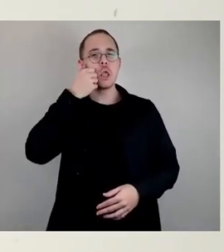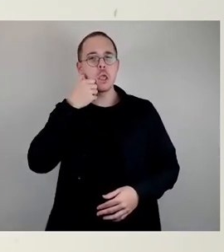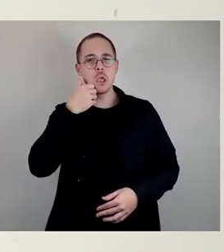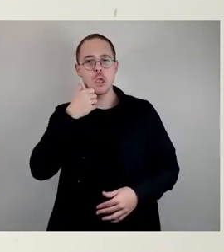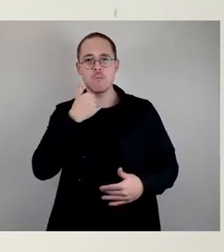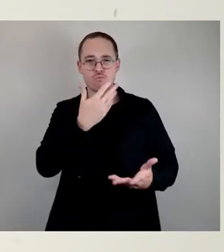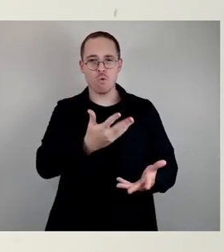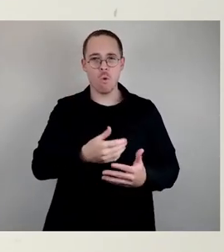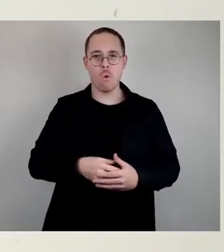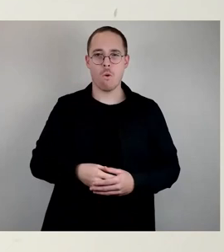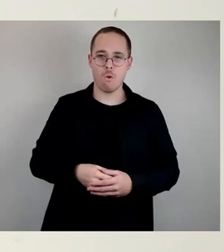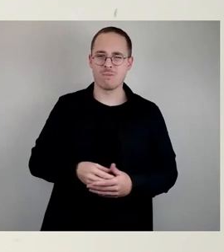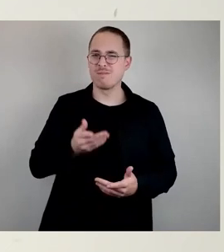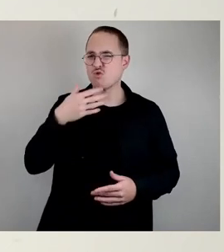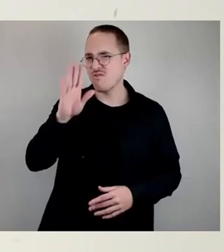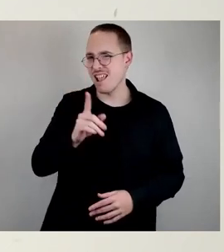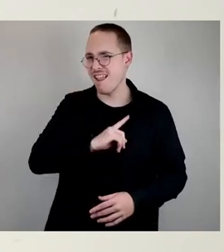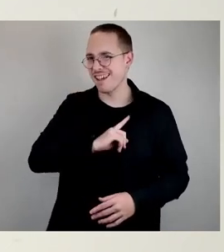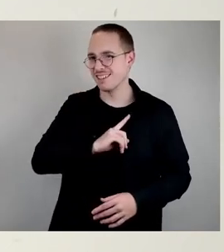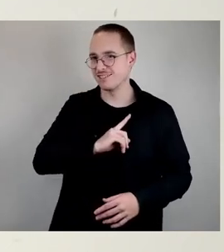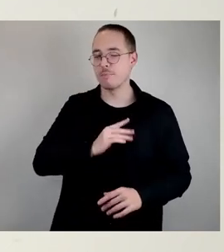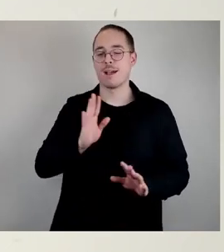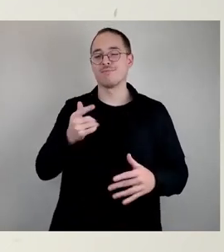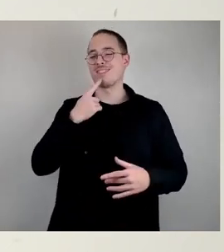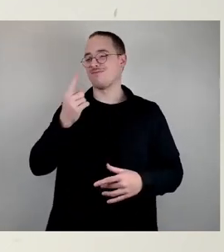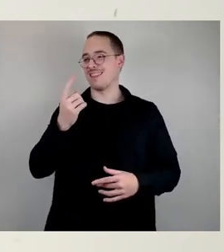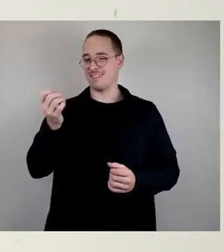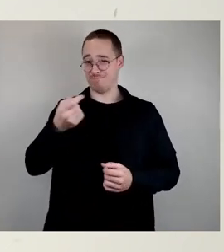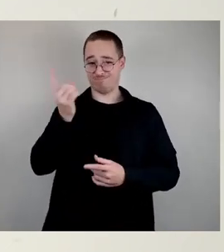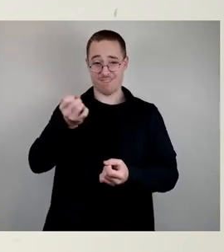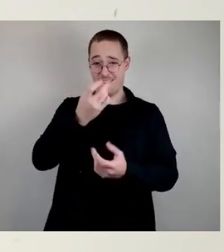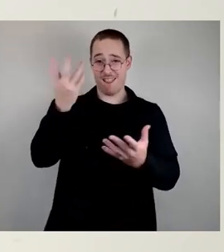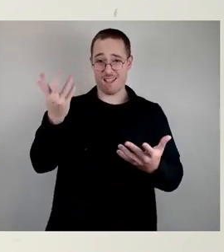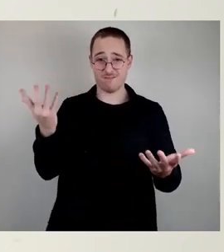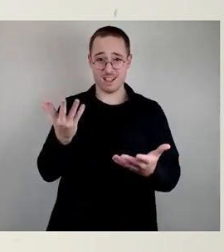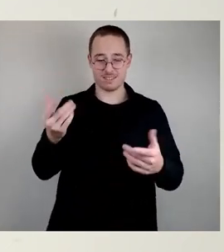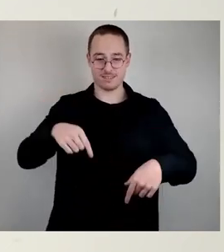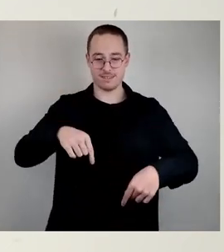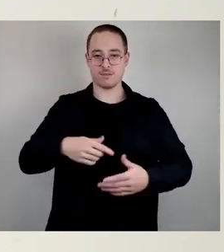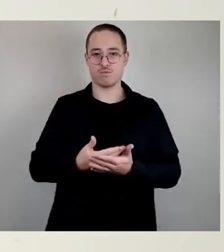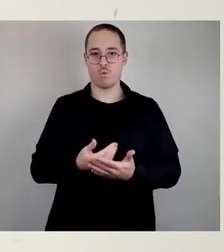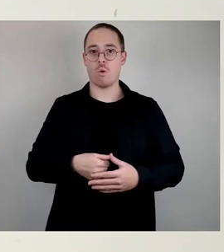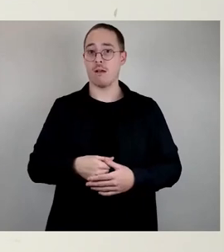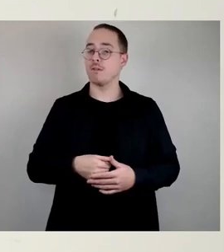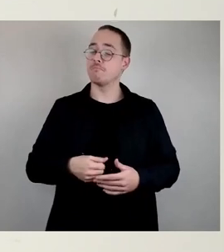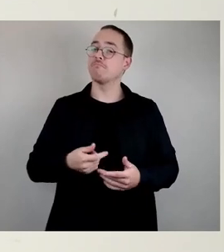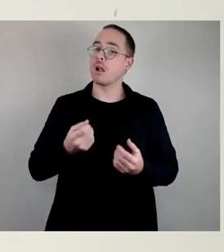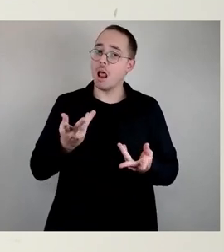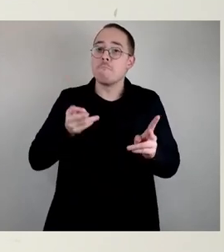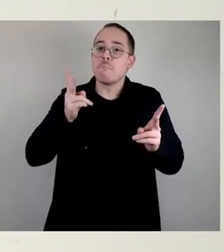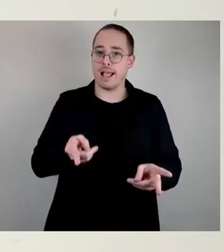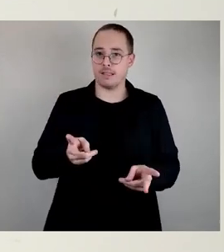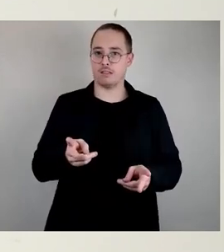Aber das mal zur Klarstellung. Ich denke, bei aller berechtigten Kritik, beziehungsweise bei den